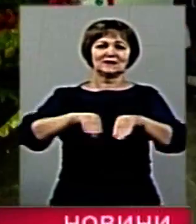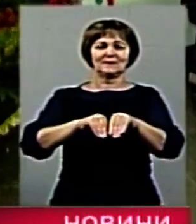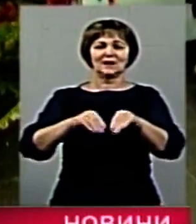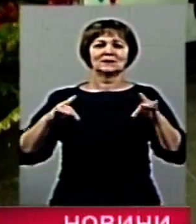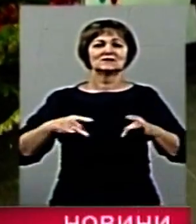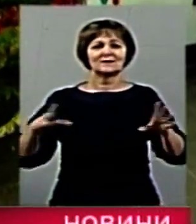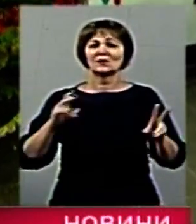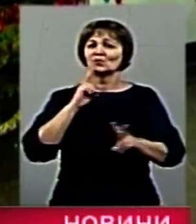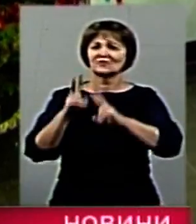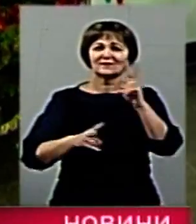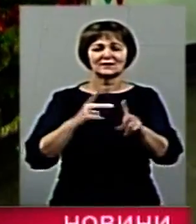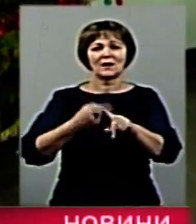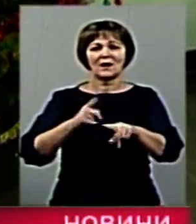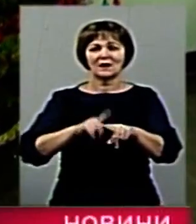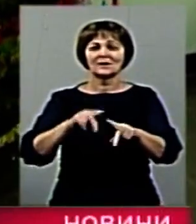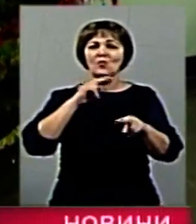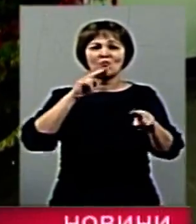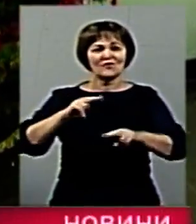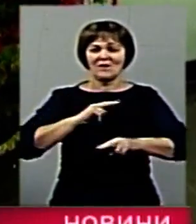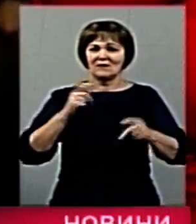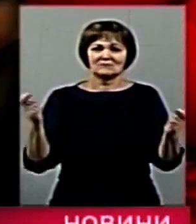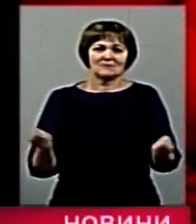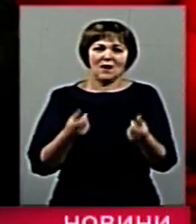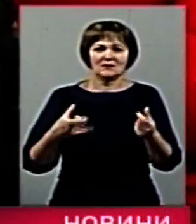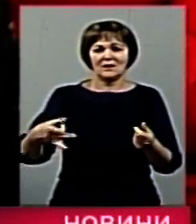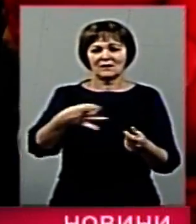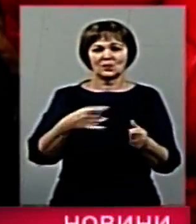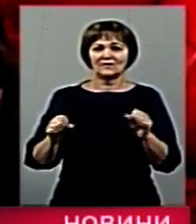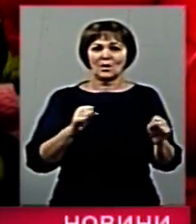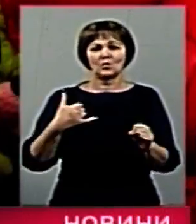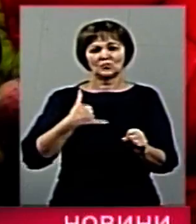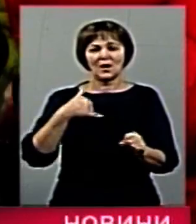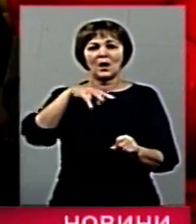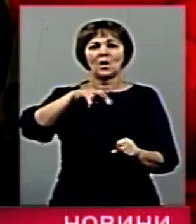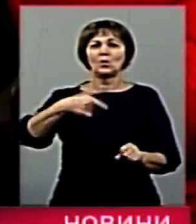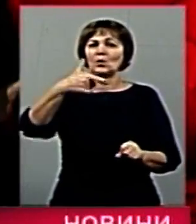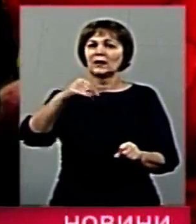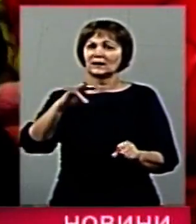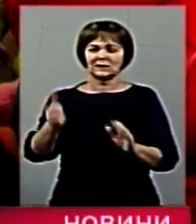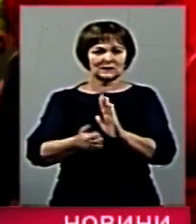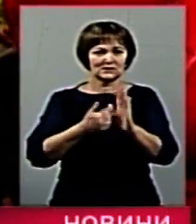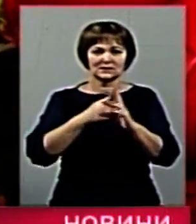же час скаржиться на брак уваги з боку місцевої районної влади. У нас в Луїнському районі недостатньо.